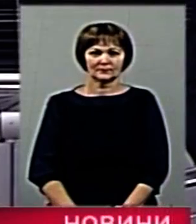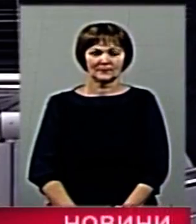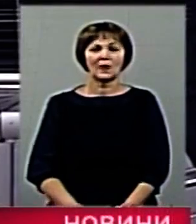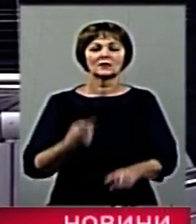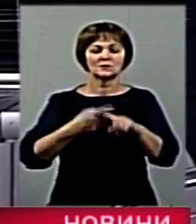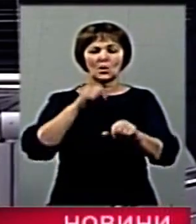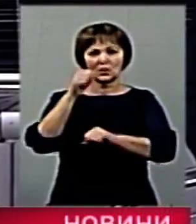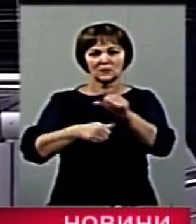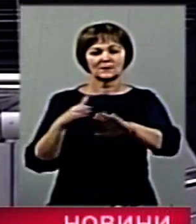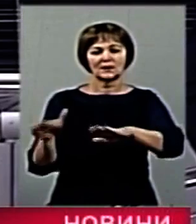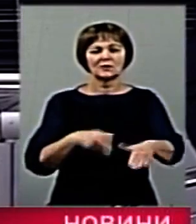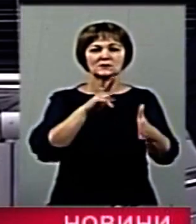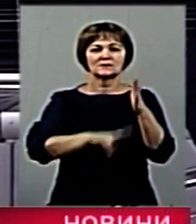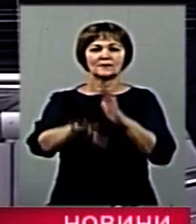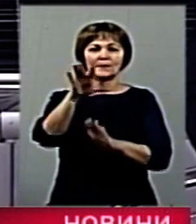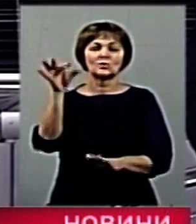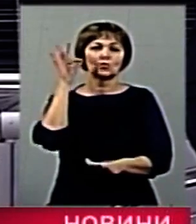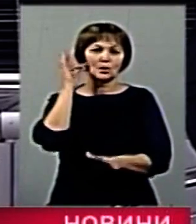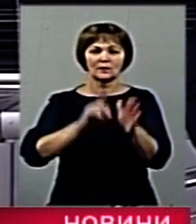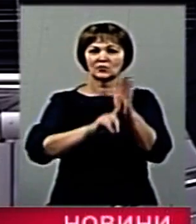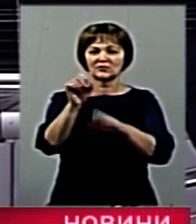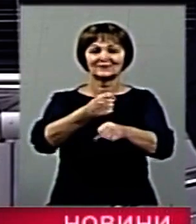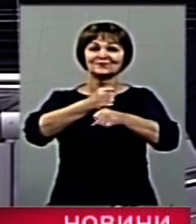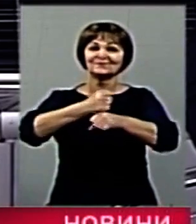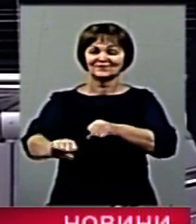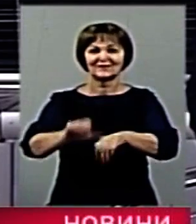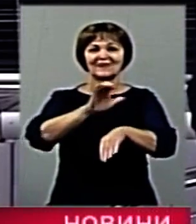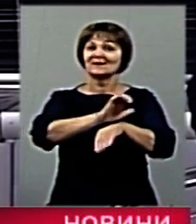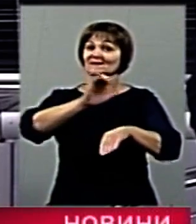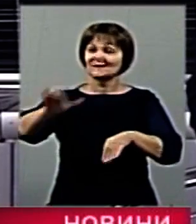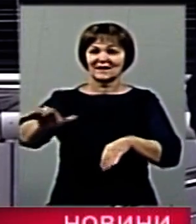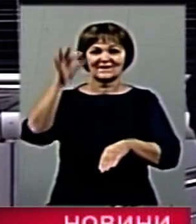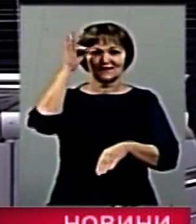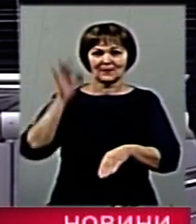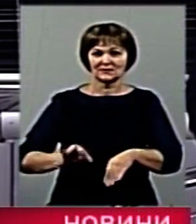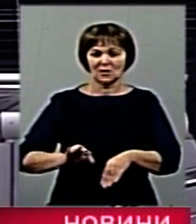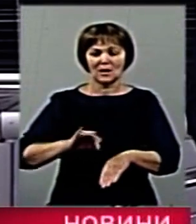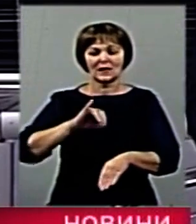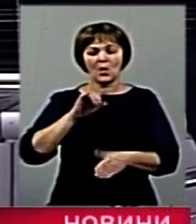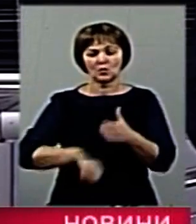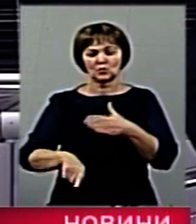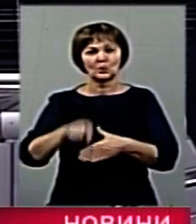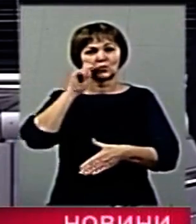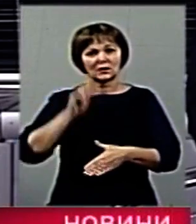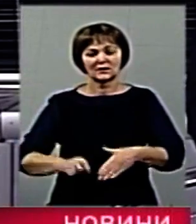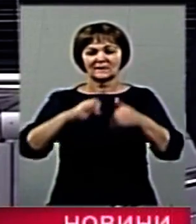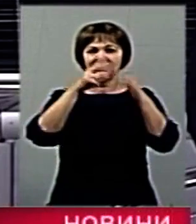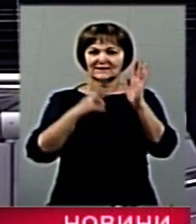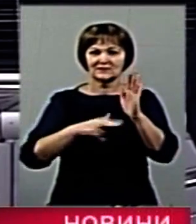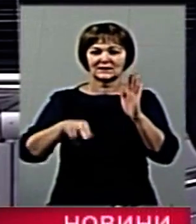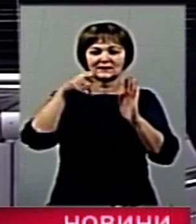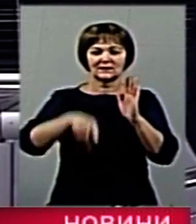Цьогоріч минає 75 років від початку примусового вивезення остарбайтерів з України в Німеччину. 18 січня 1942